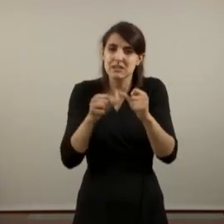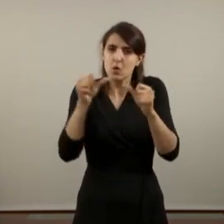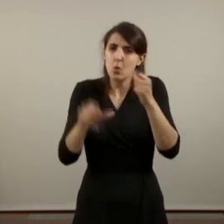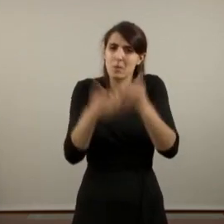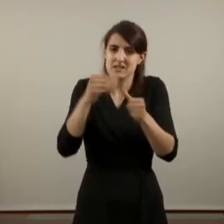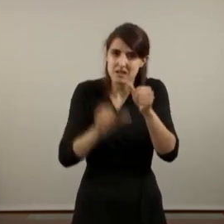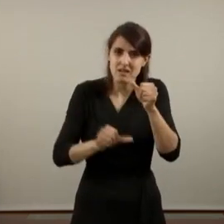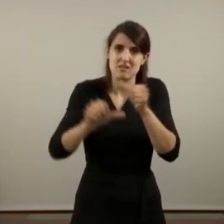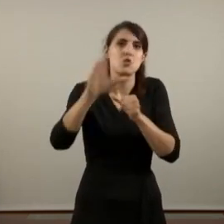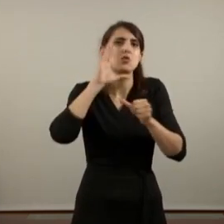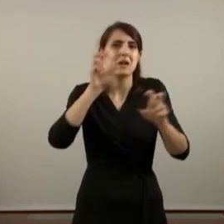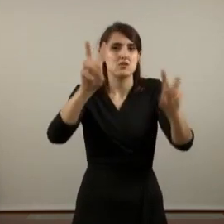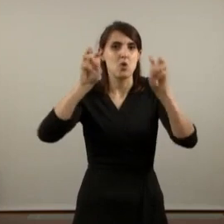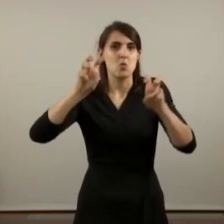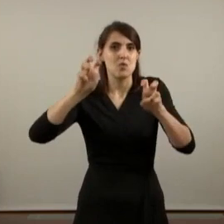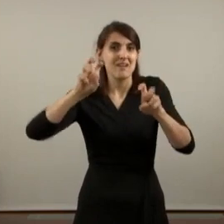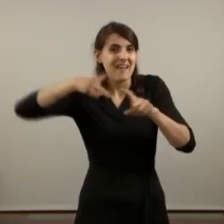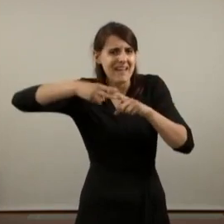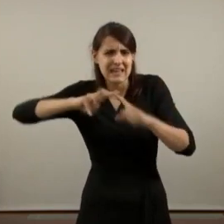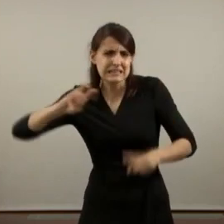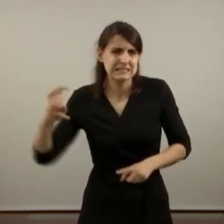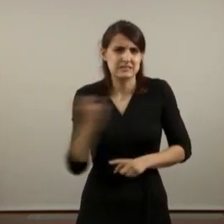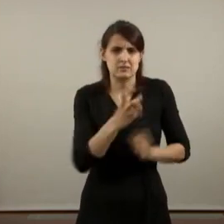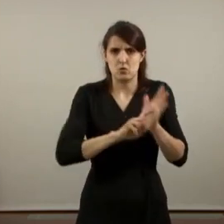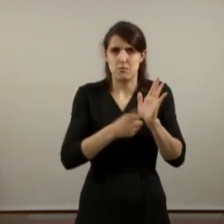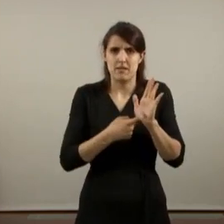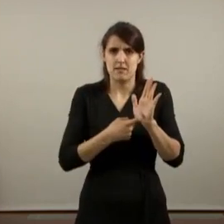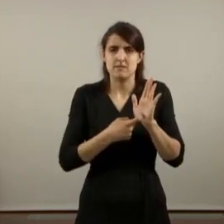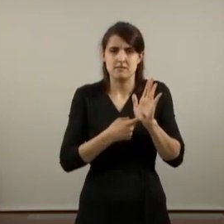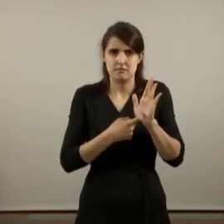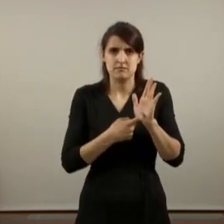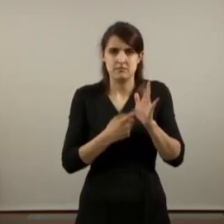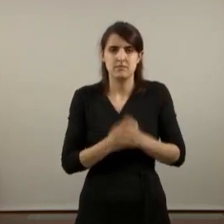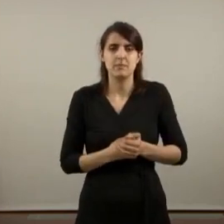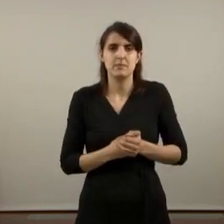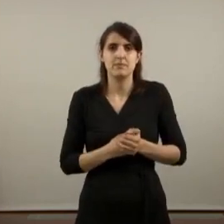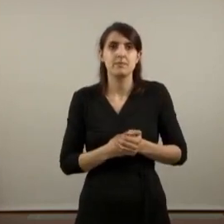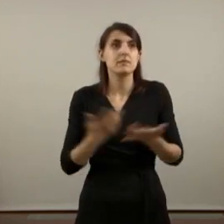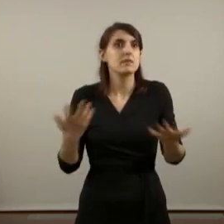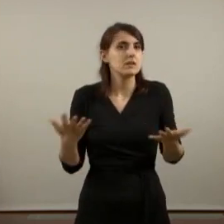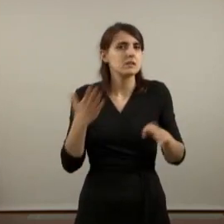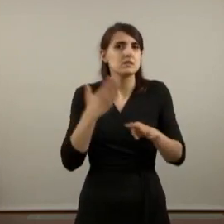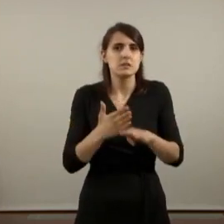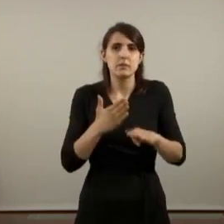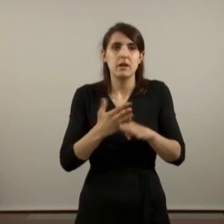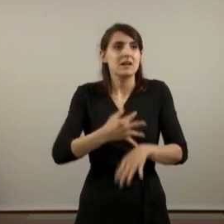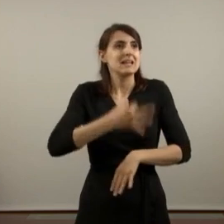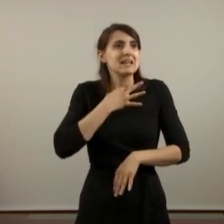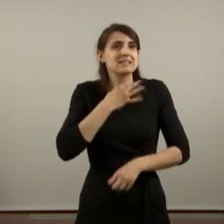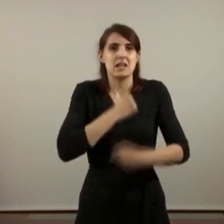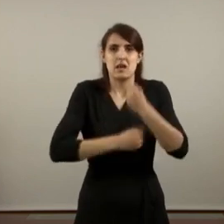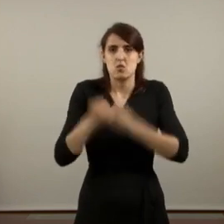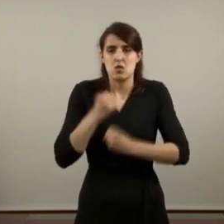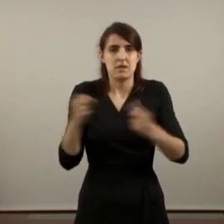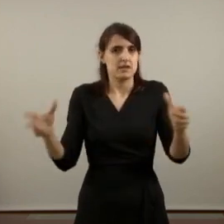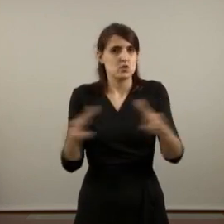totes les eines disponibles. Davant d'aquestes situacions no podem continuar carregant tot el pes de la crisi econòmica i